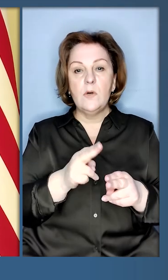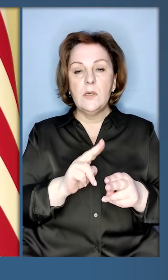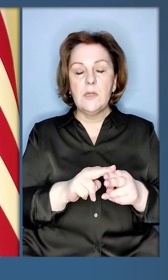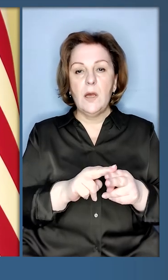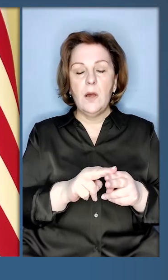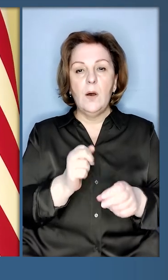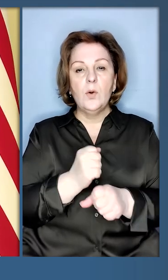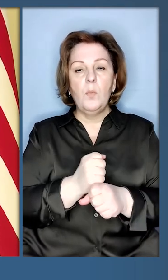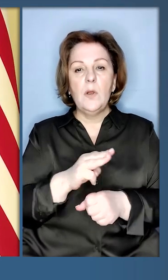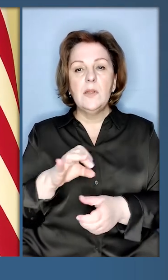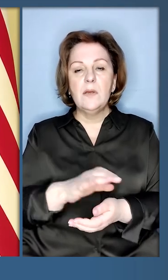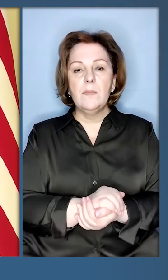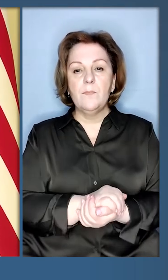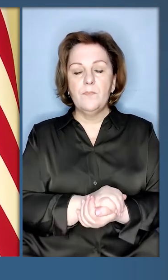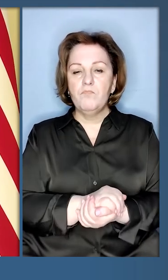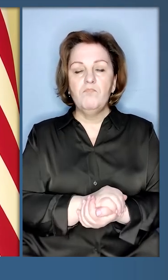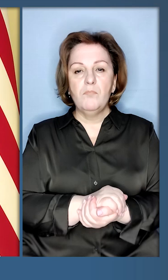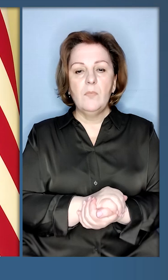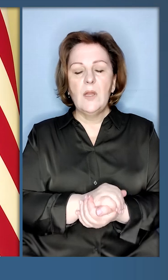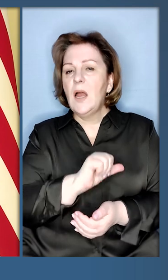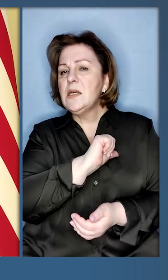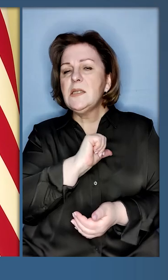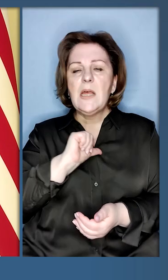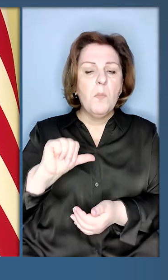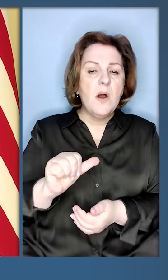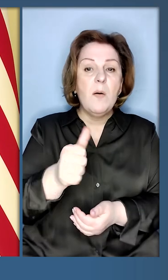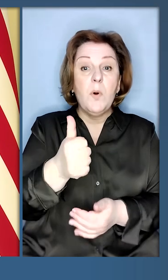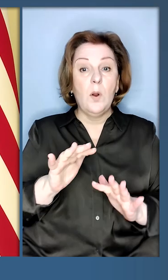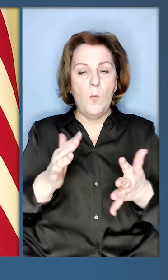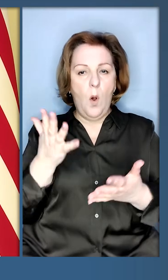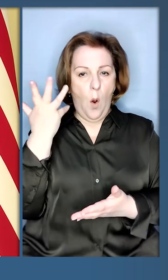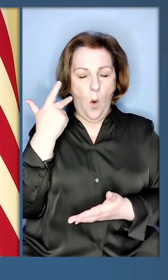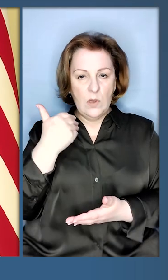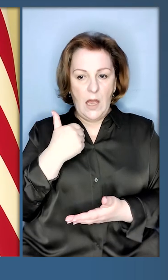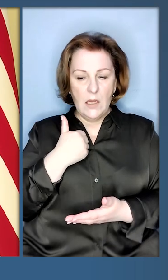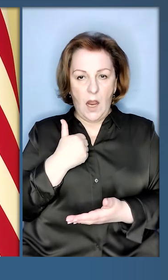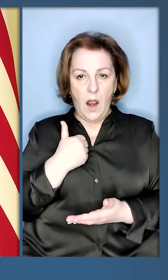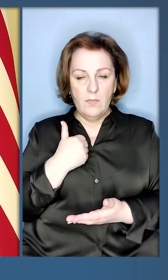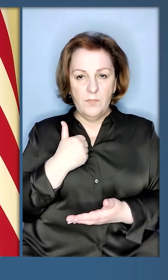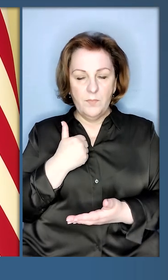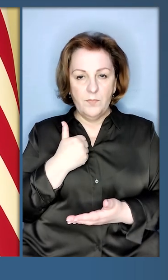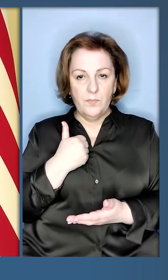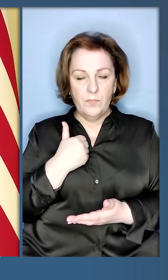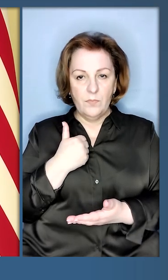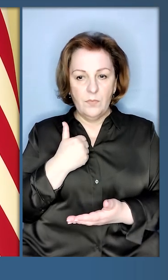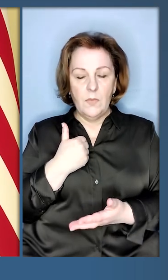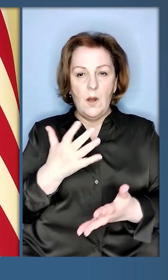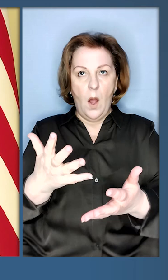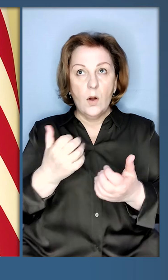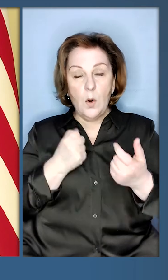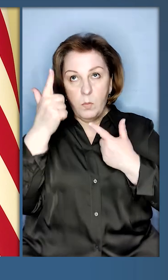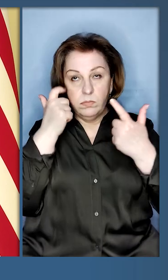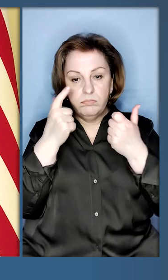І від самого першого моменту, коли я отримав розвідувальні